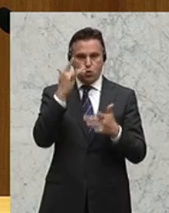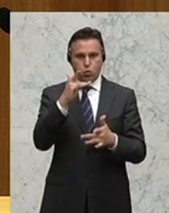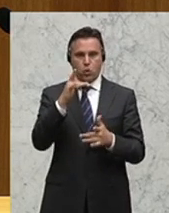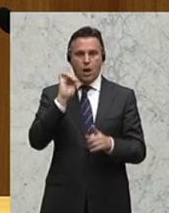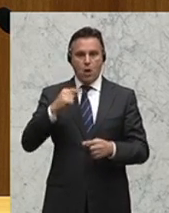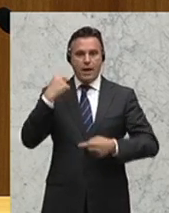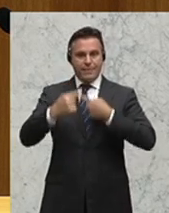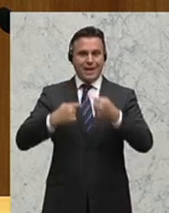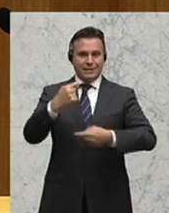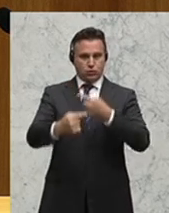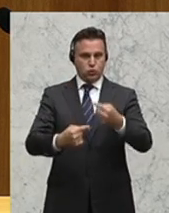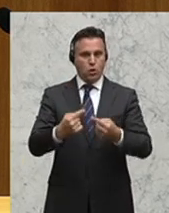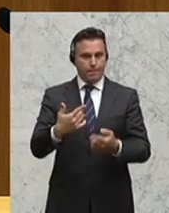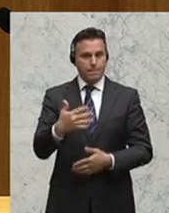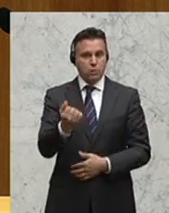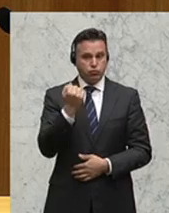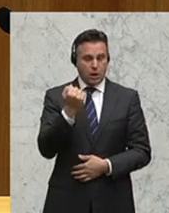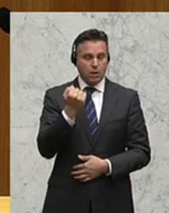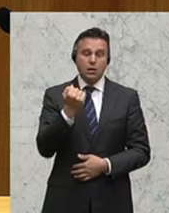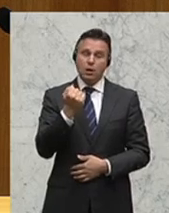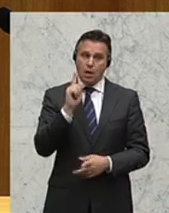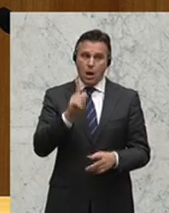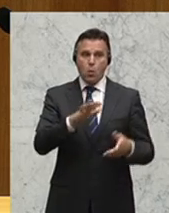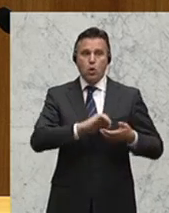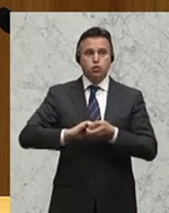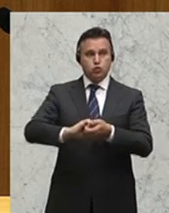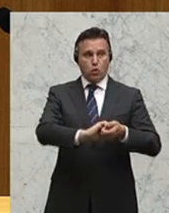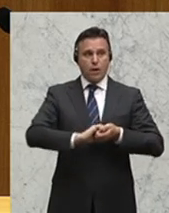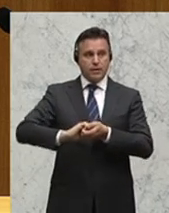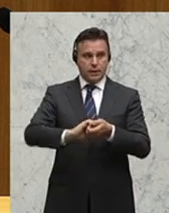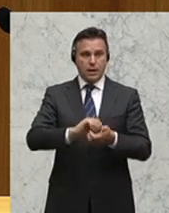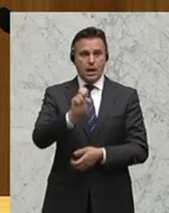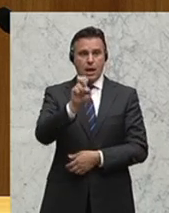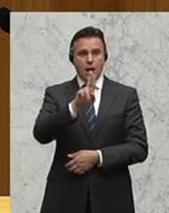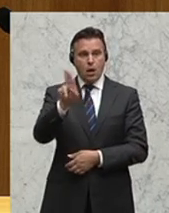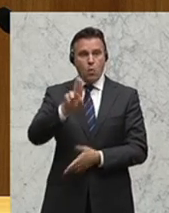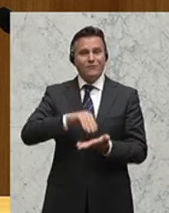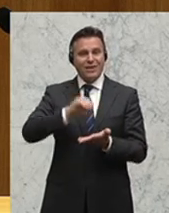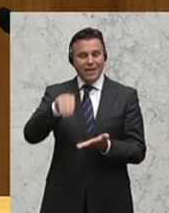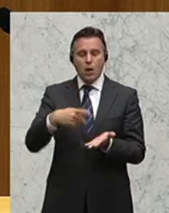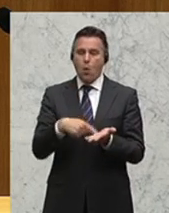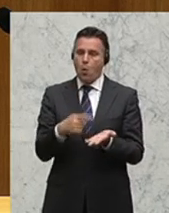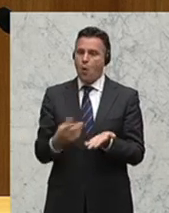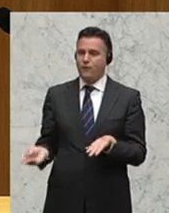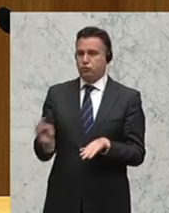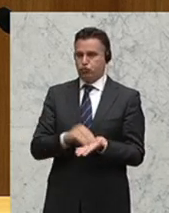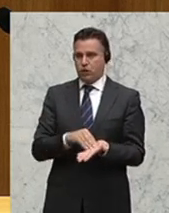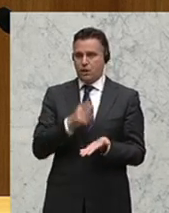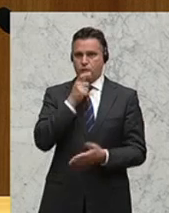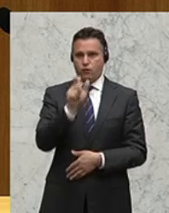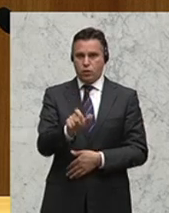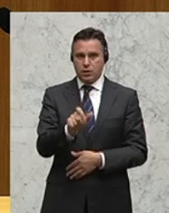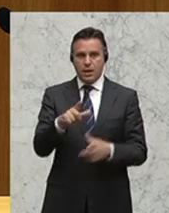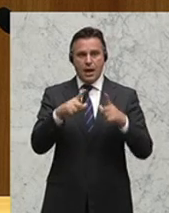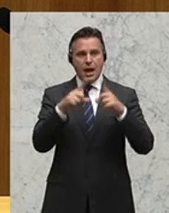zu stärken. Die Solidarität wird auch in zahlreichen Bestimmungen der EU-Verträge betont. So enthält zum Beispiel